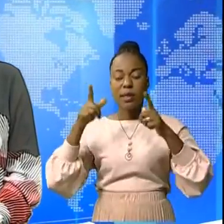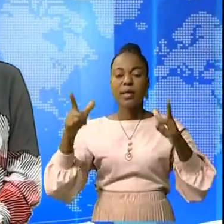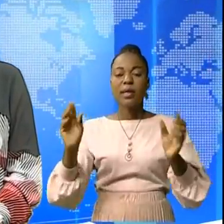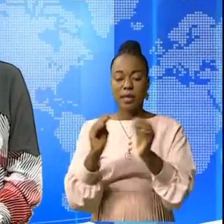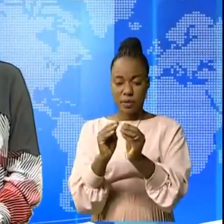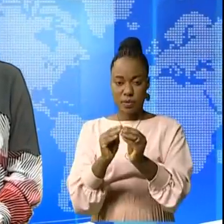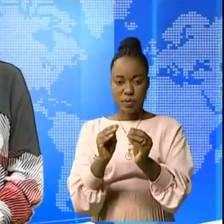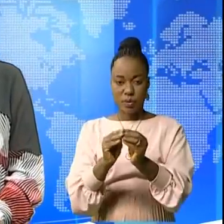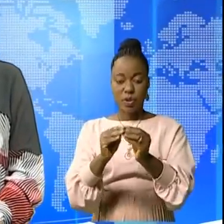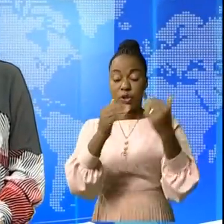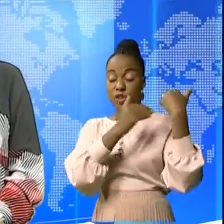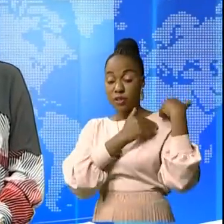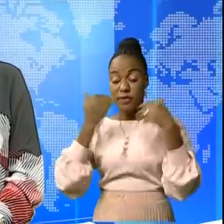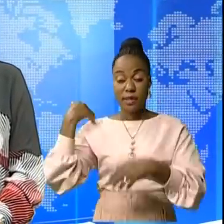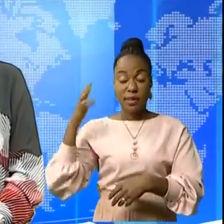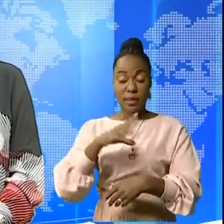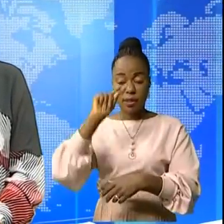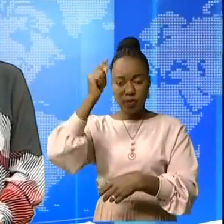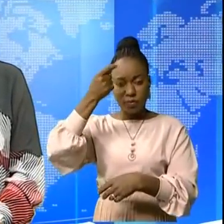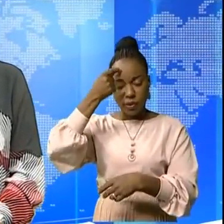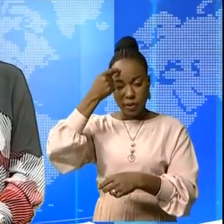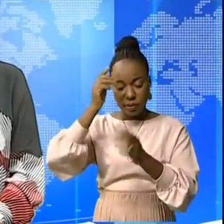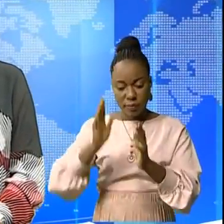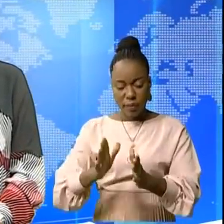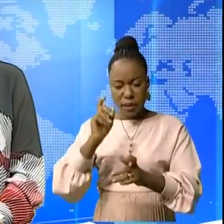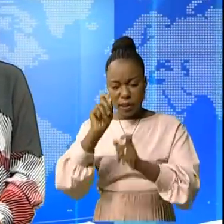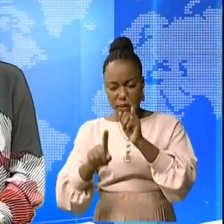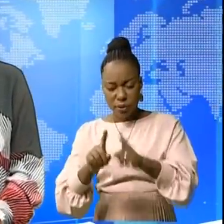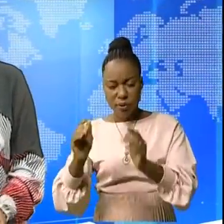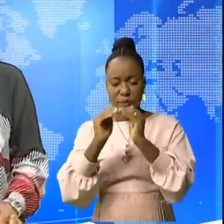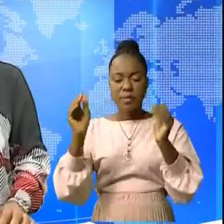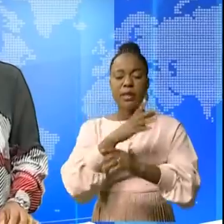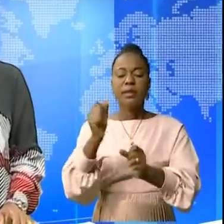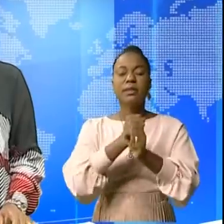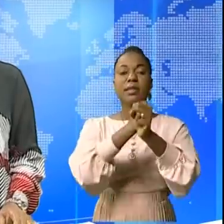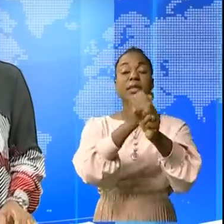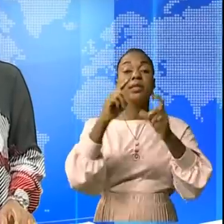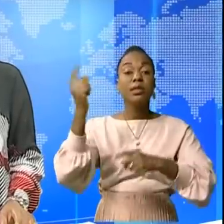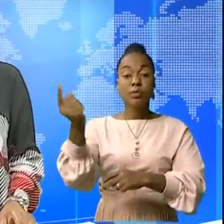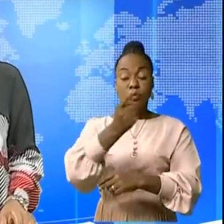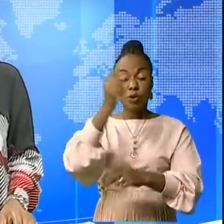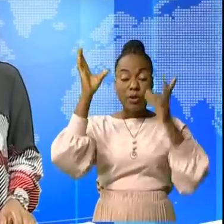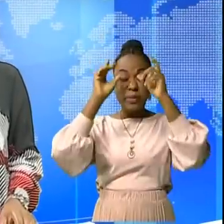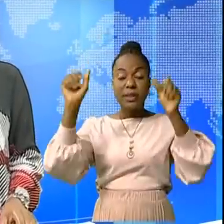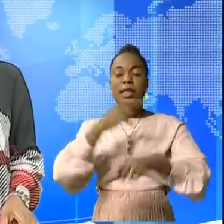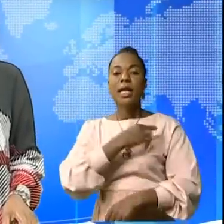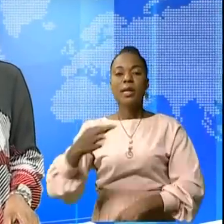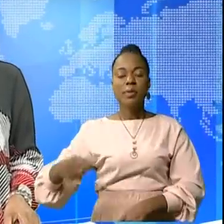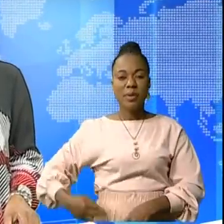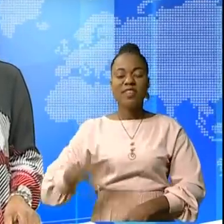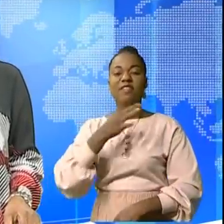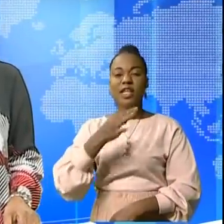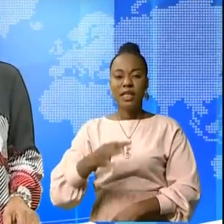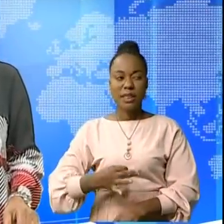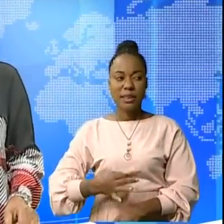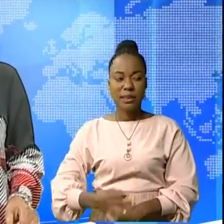rencontre des chefs d'État et des gouvernements qui traitent des questions de paix et de sécurité du monde. Le président de la République, Félix